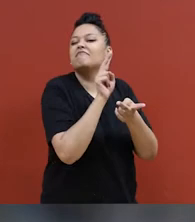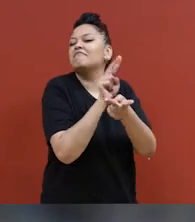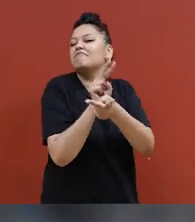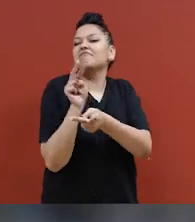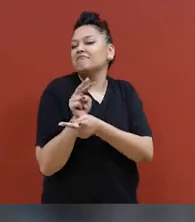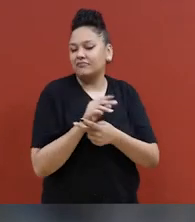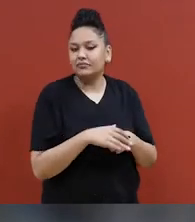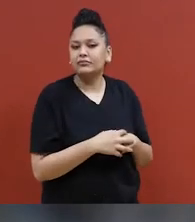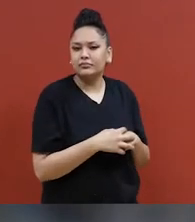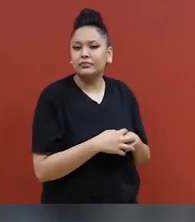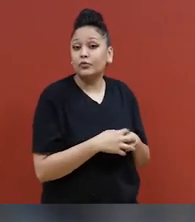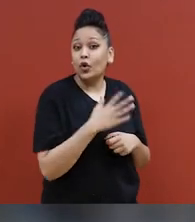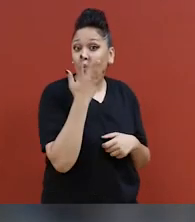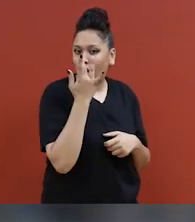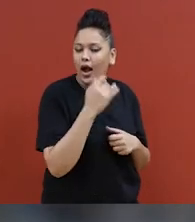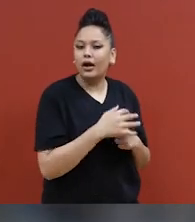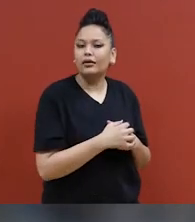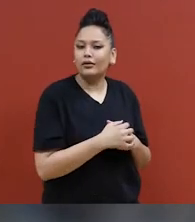de faire l'amour.